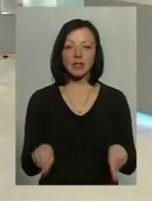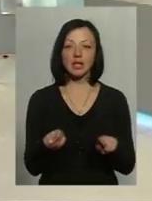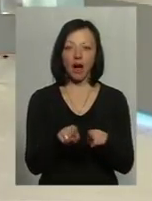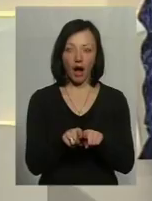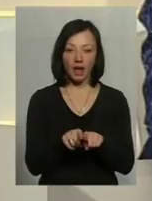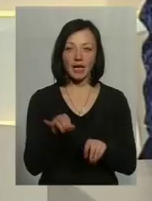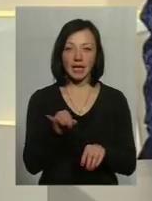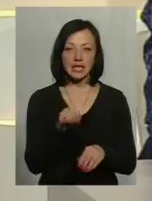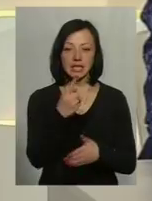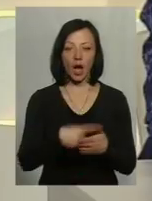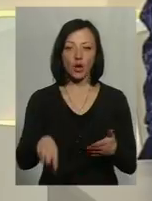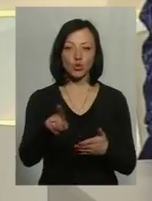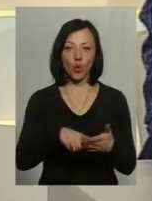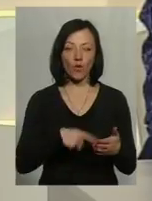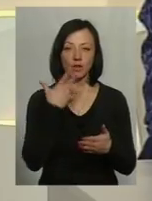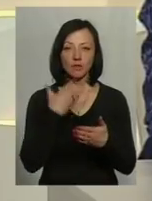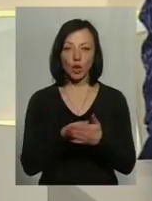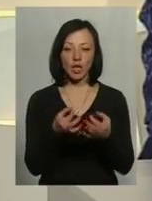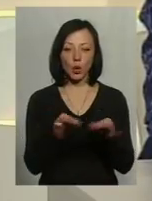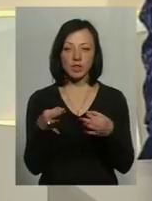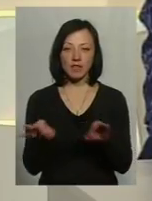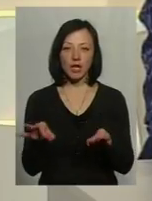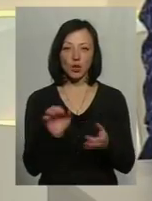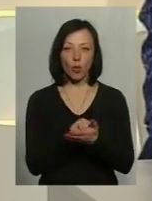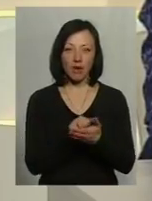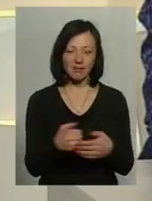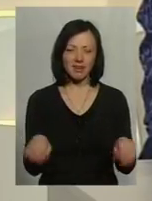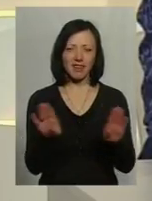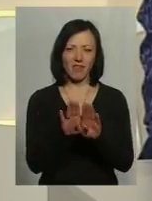скасовує оці свої дозвільні документи на